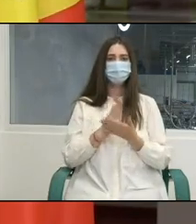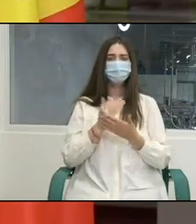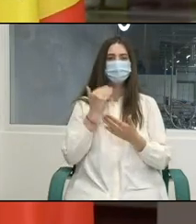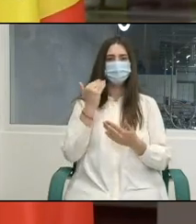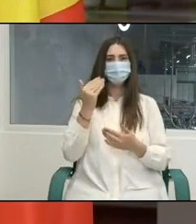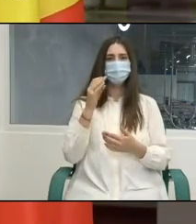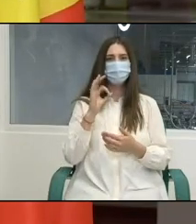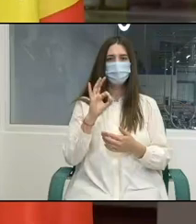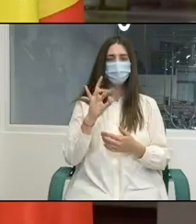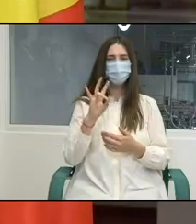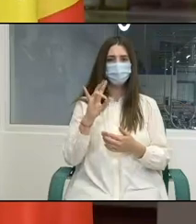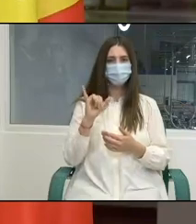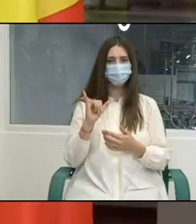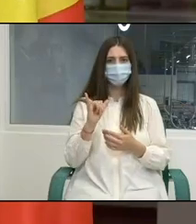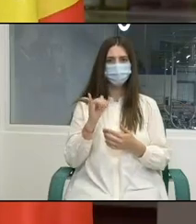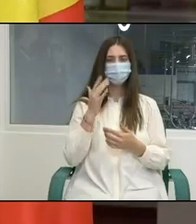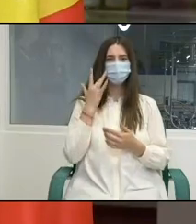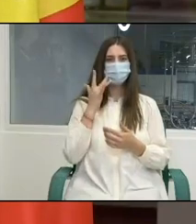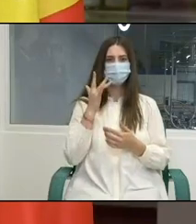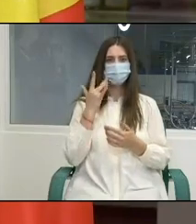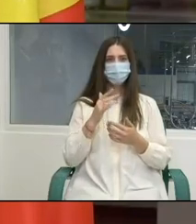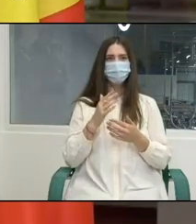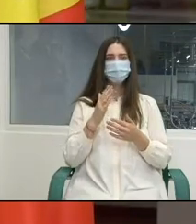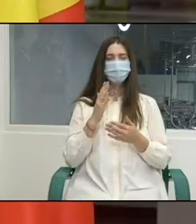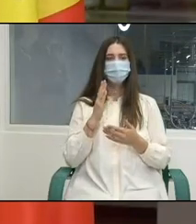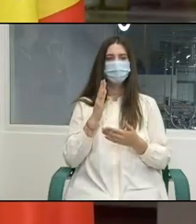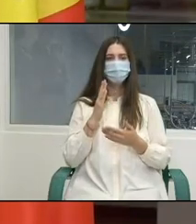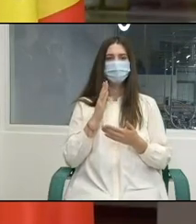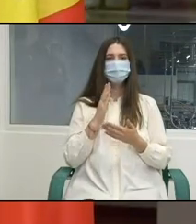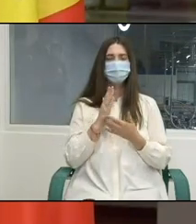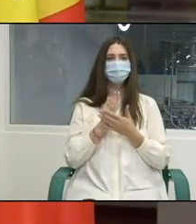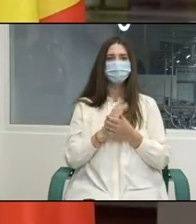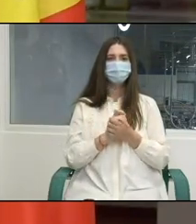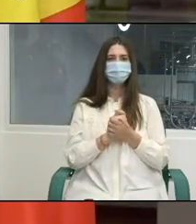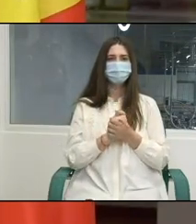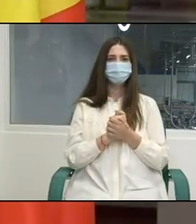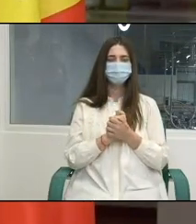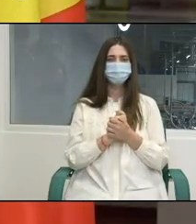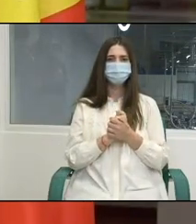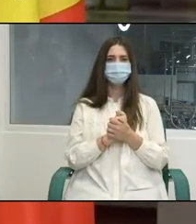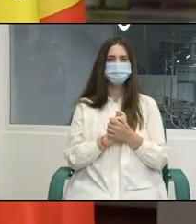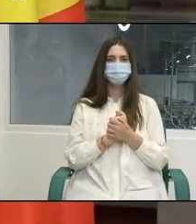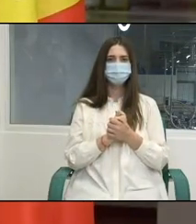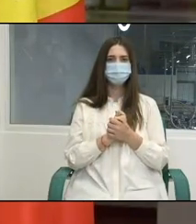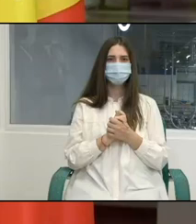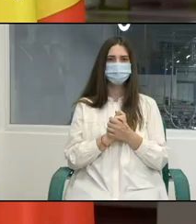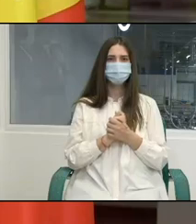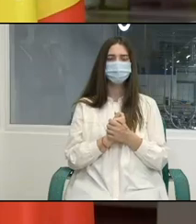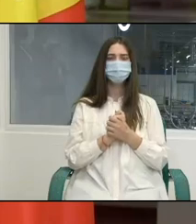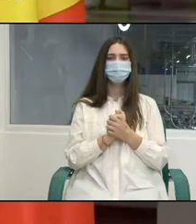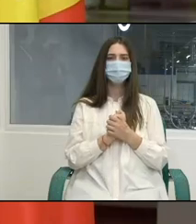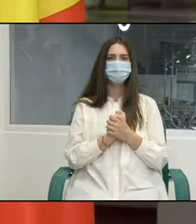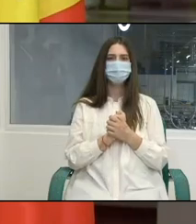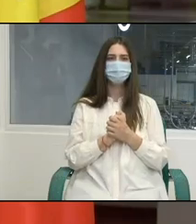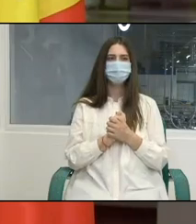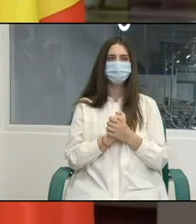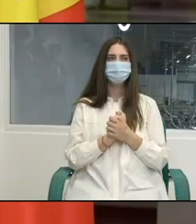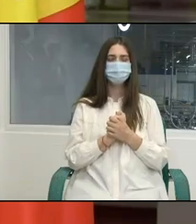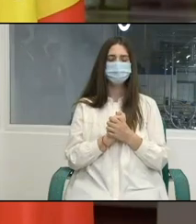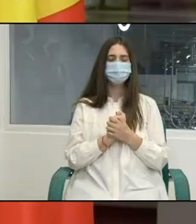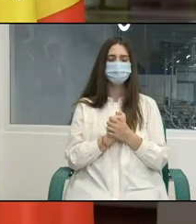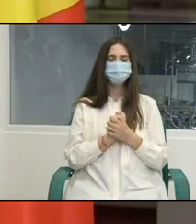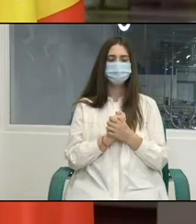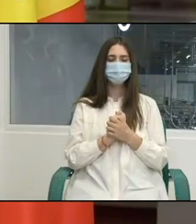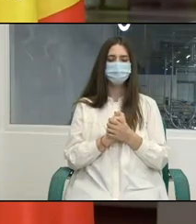Este inedită prin mandatul său normativ, prin structura sa tripartită și este parte